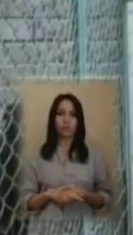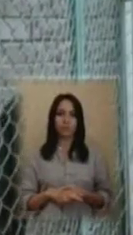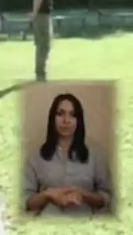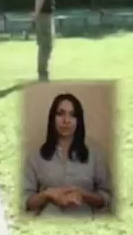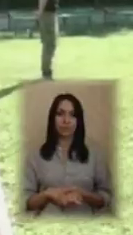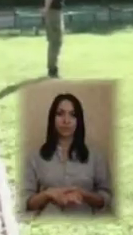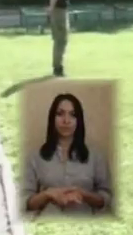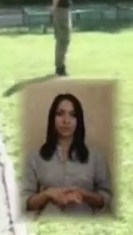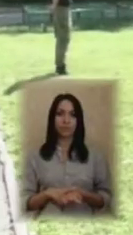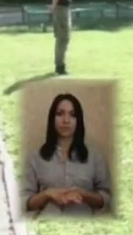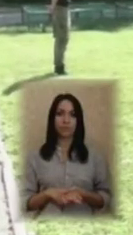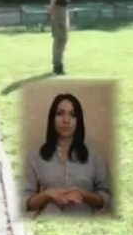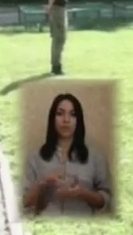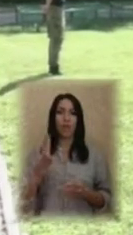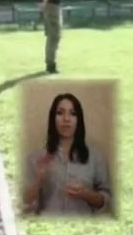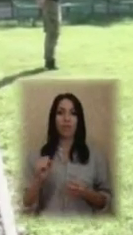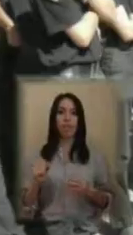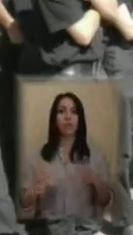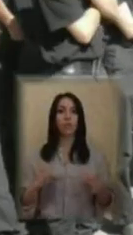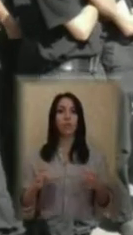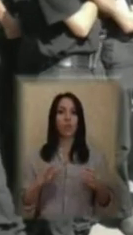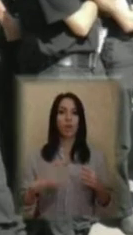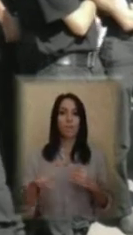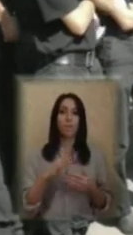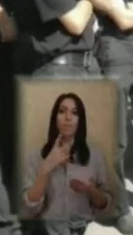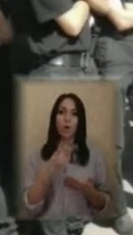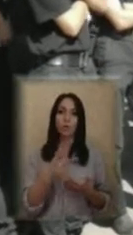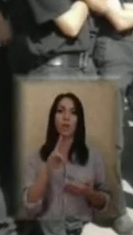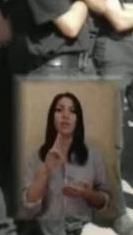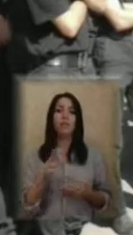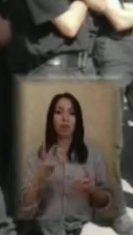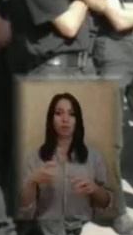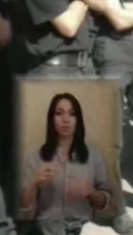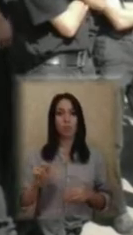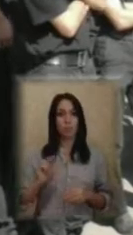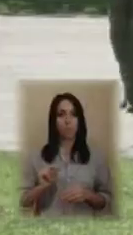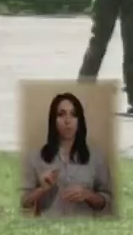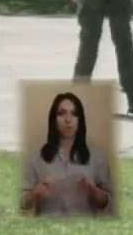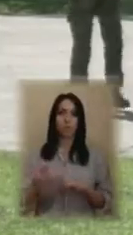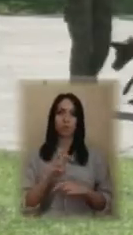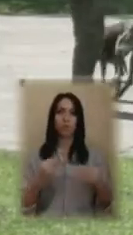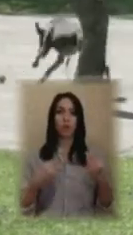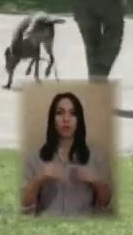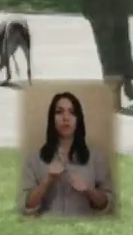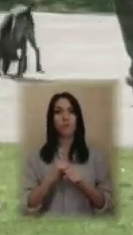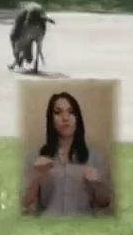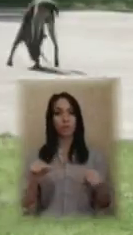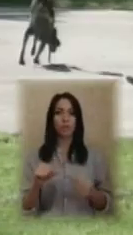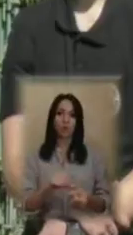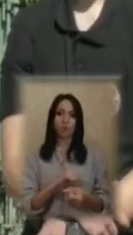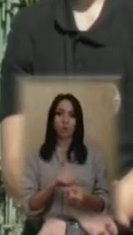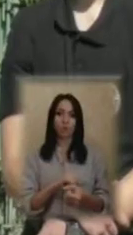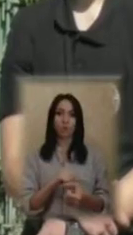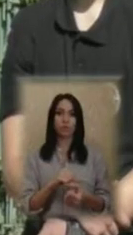На тренувальному майданчику показали, як собака працює, шукає речі, вибухівку, наркотичні засоби.